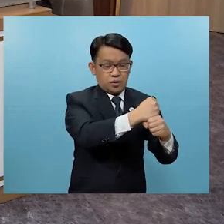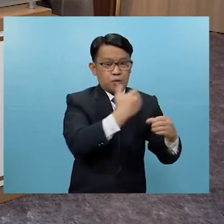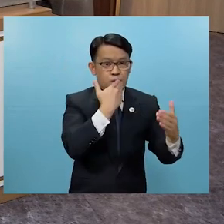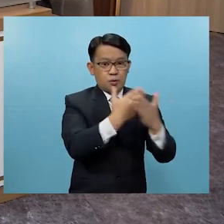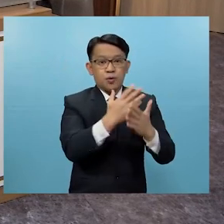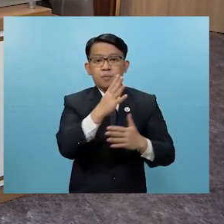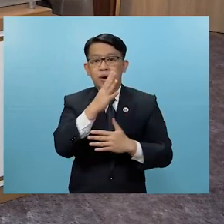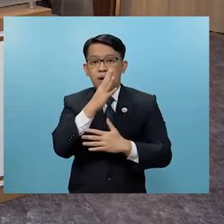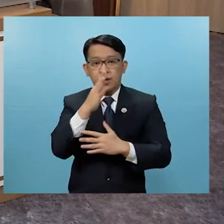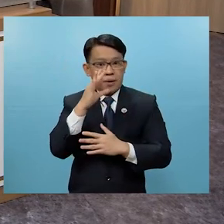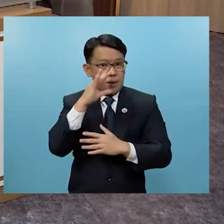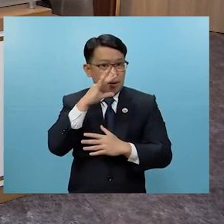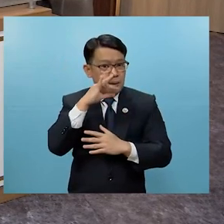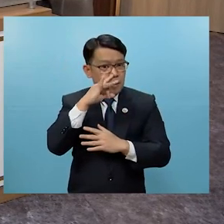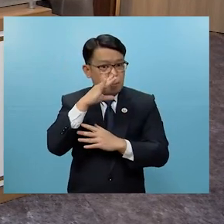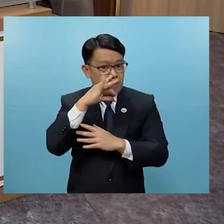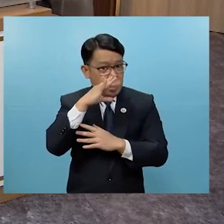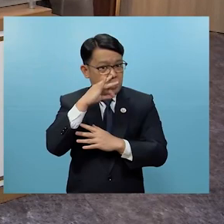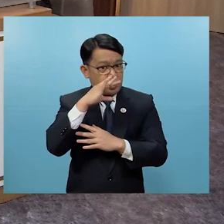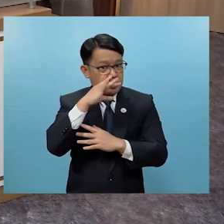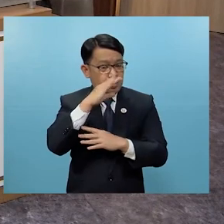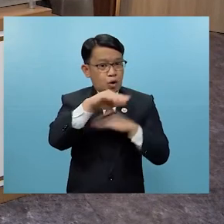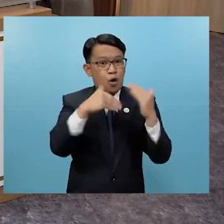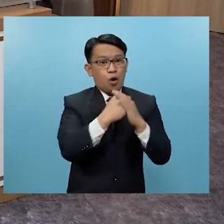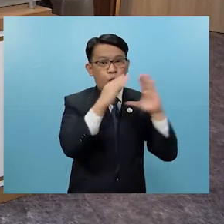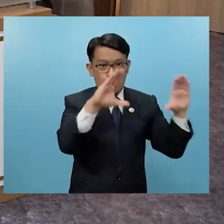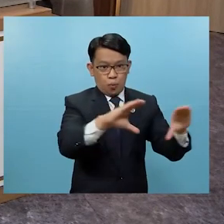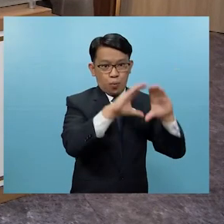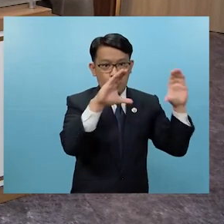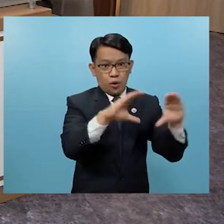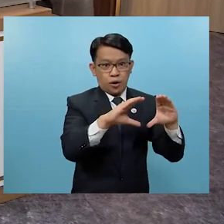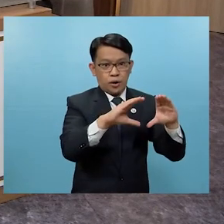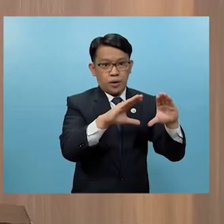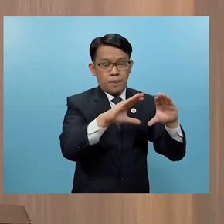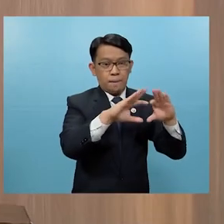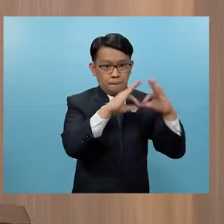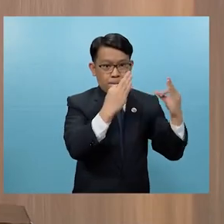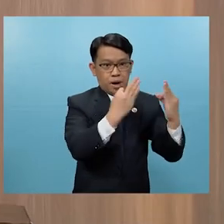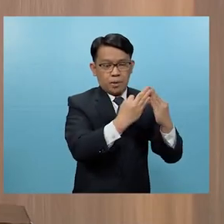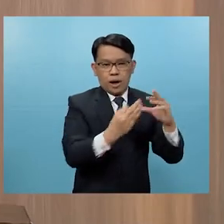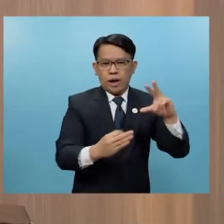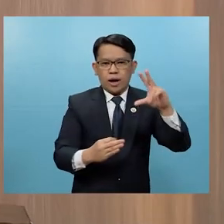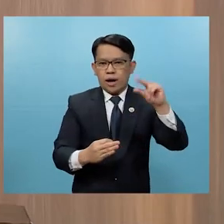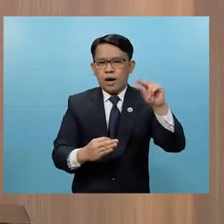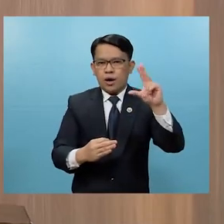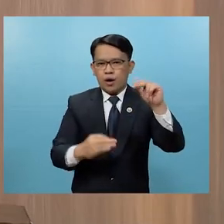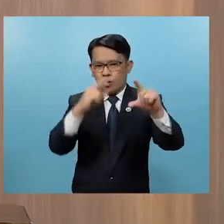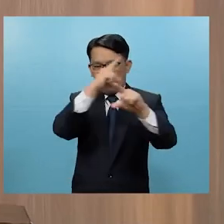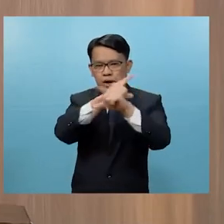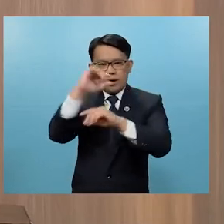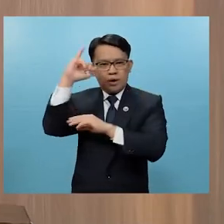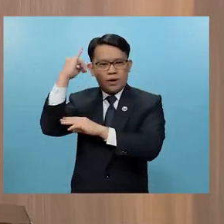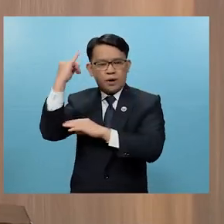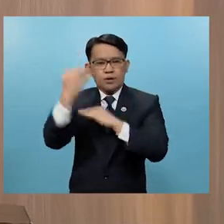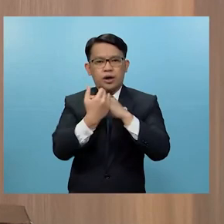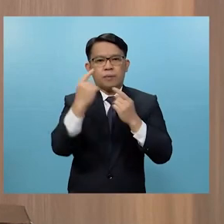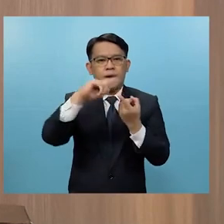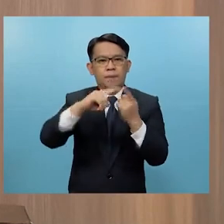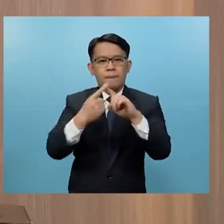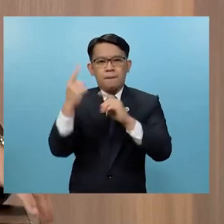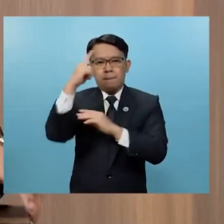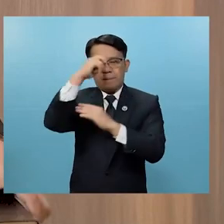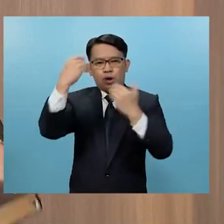mabuting ina sa kasambahay ang mga gawain po sa kanilang tahanan Hindi kapatid na Jelo at mga kaibigan sapagkat